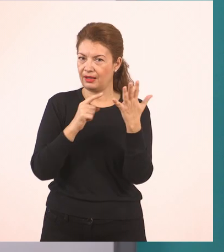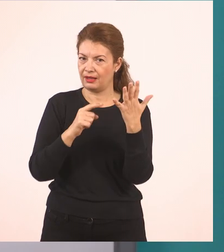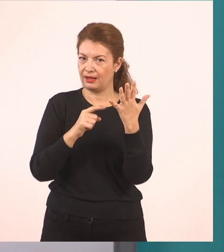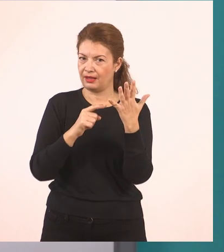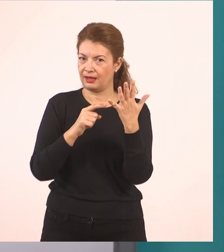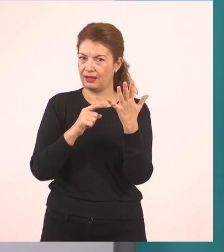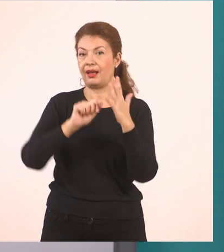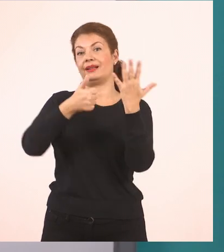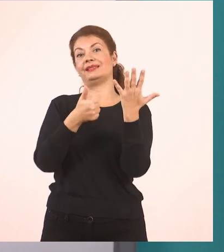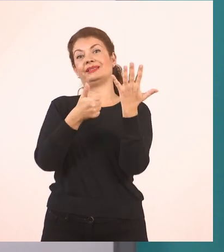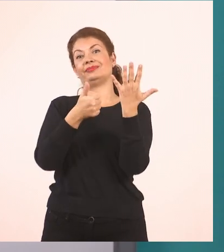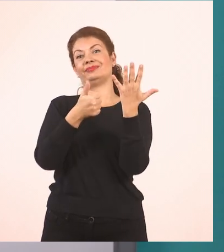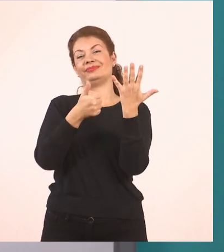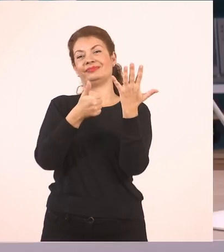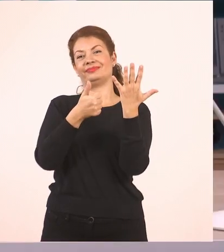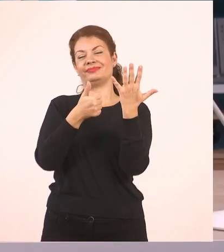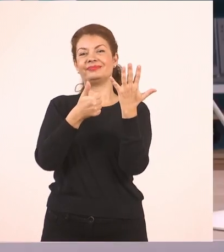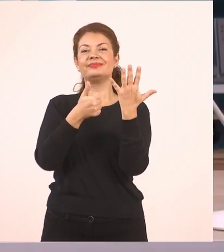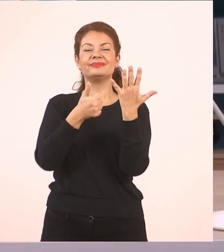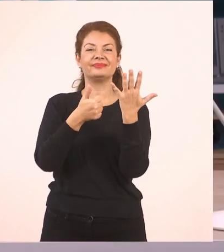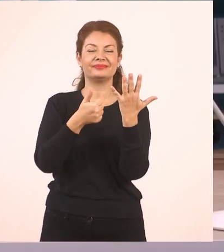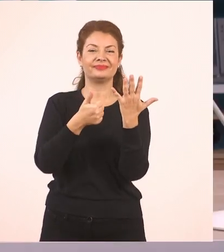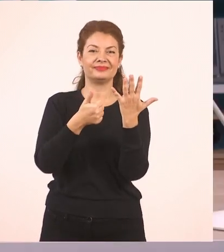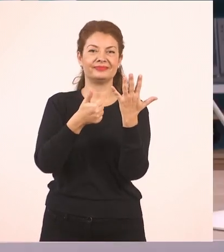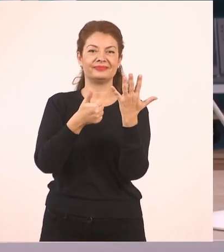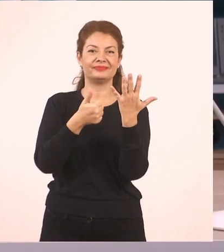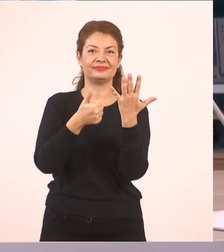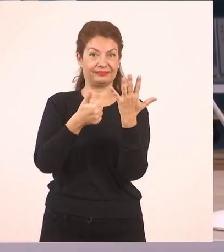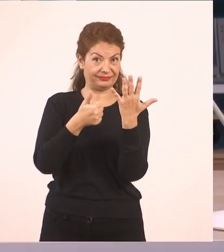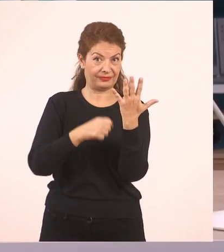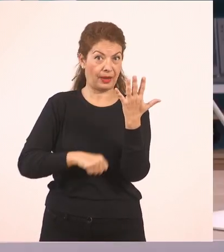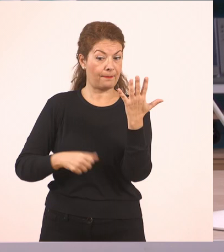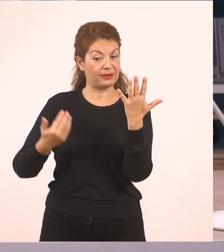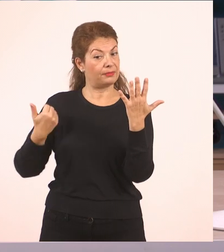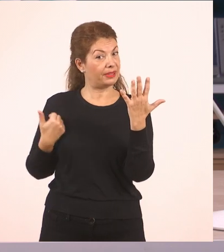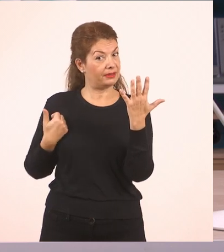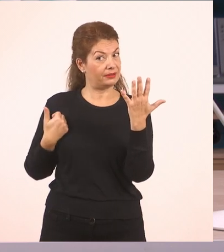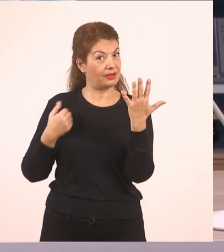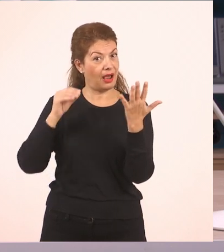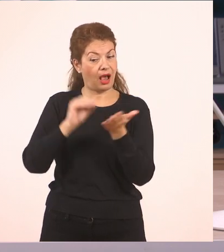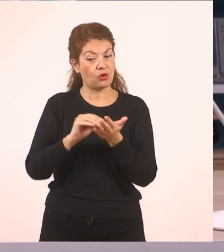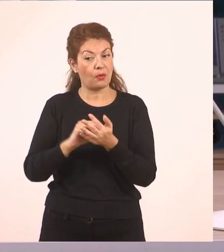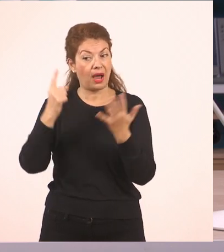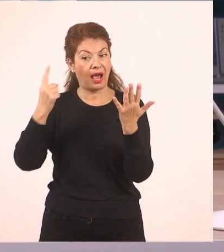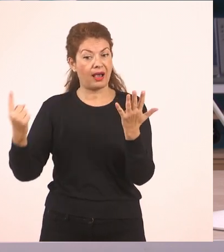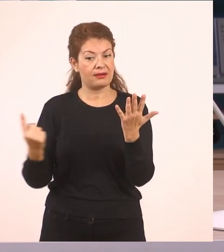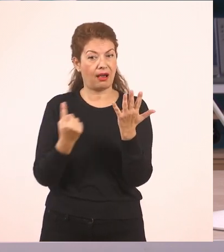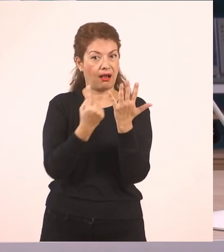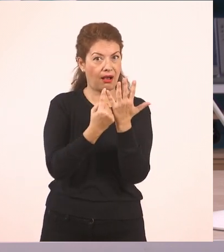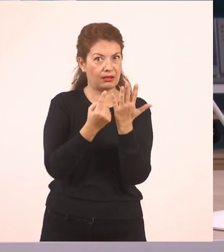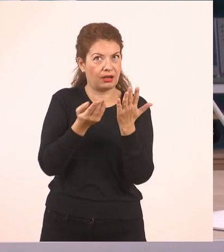6. Ήμουν στο 5, έδωσα άλλο ένα και